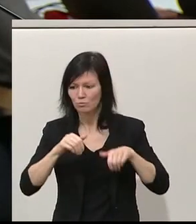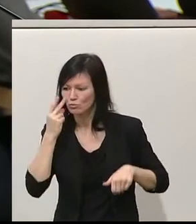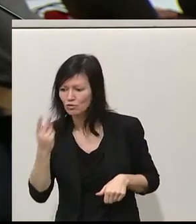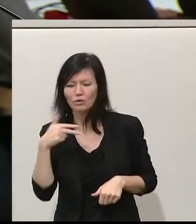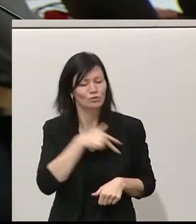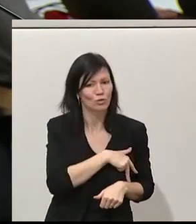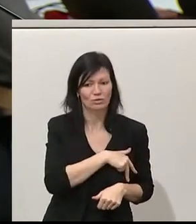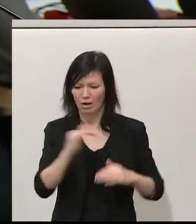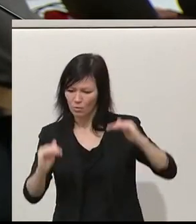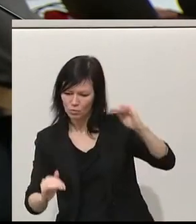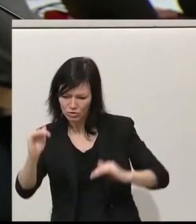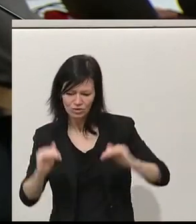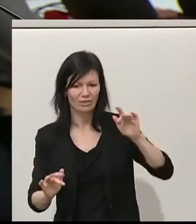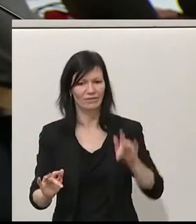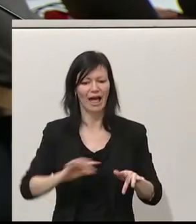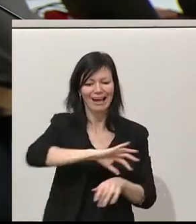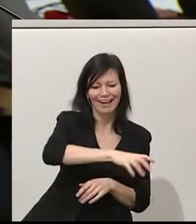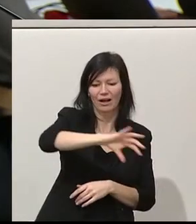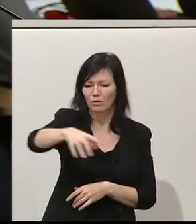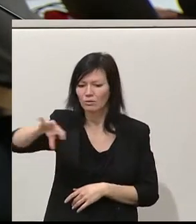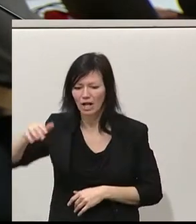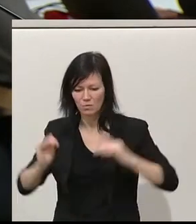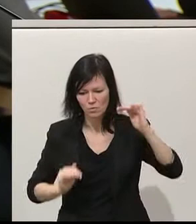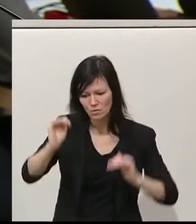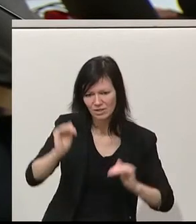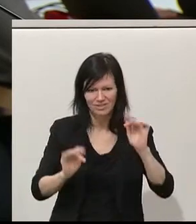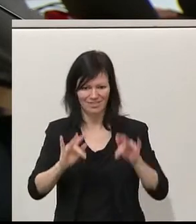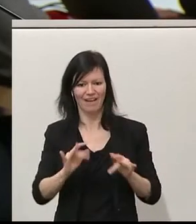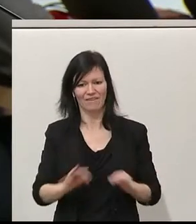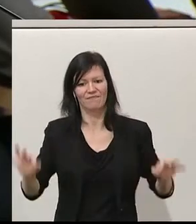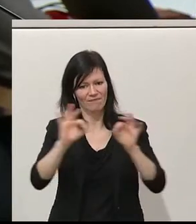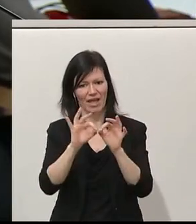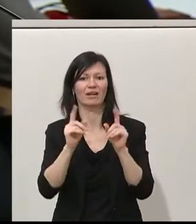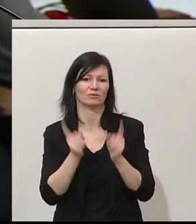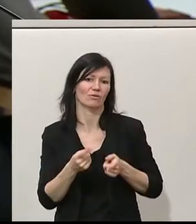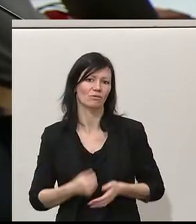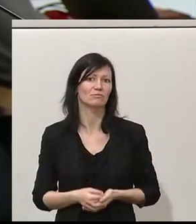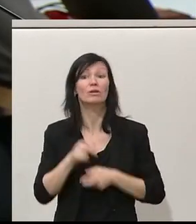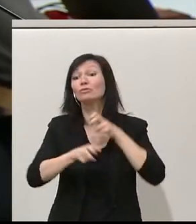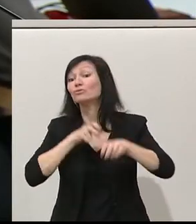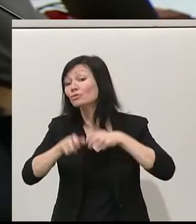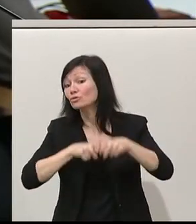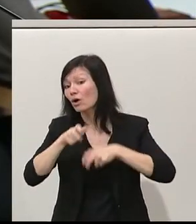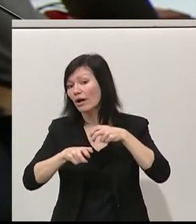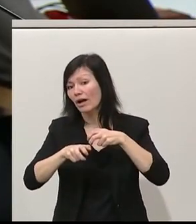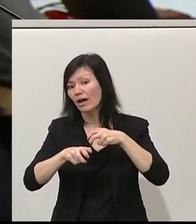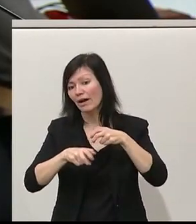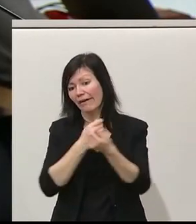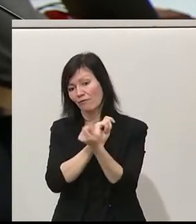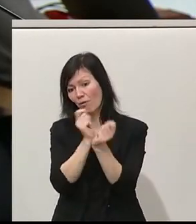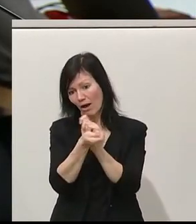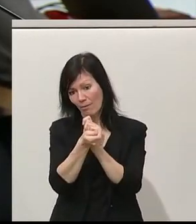Unterschiede auch angemessen zu berücksichtigen und diese Steuerreform, diese ökologisch-soziale